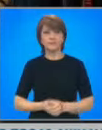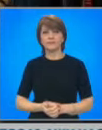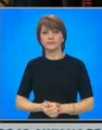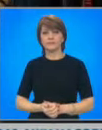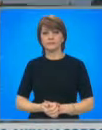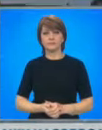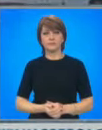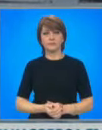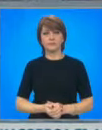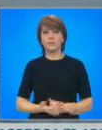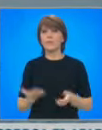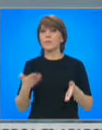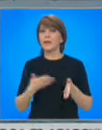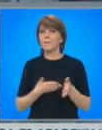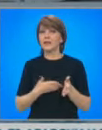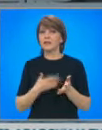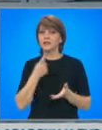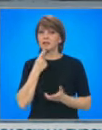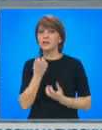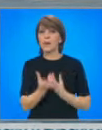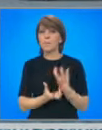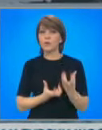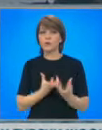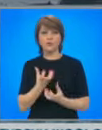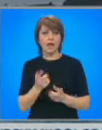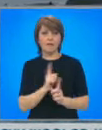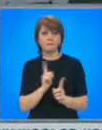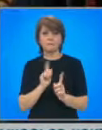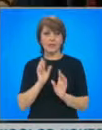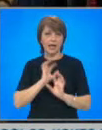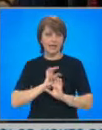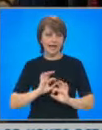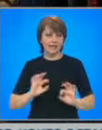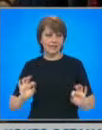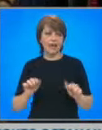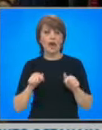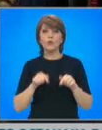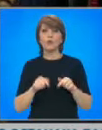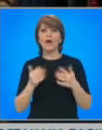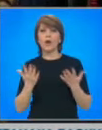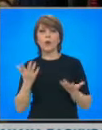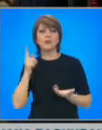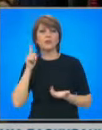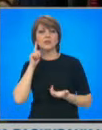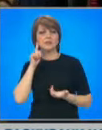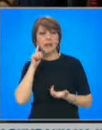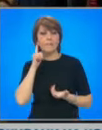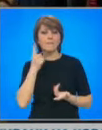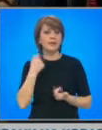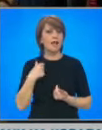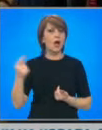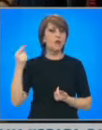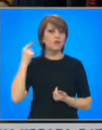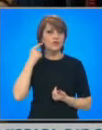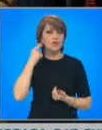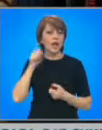ще гледаме вече материалните. Почината за възникване на пожара все още не е ясна. Знаете, това, което знаем, че са чули гръм, някакъв гръм към